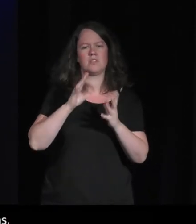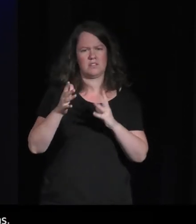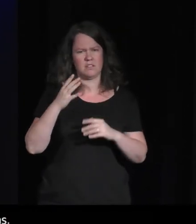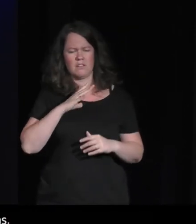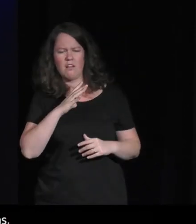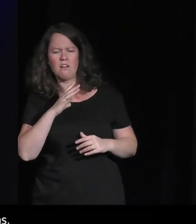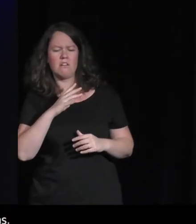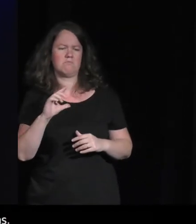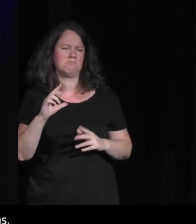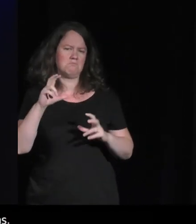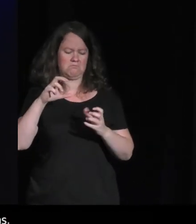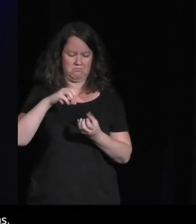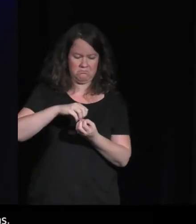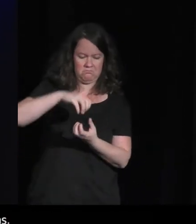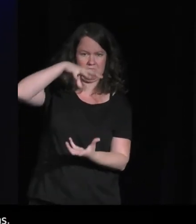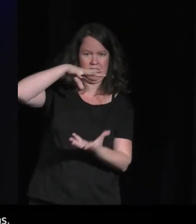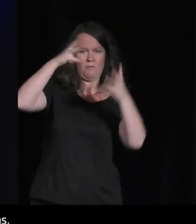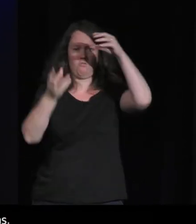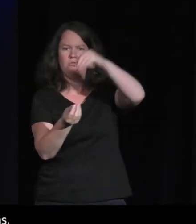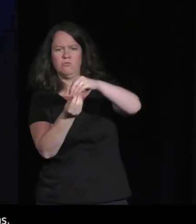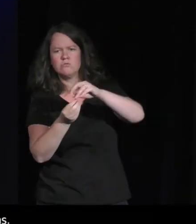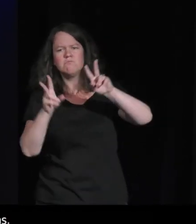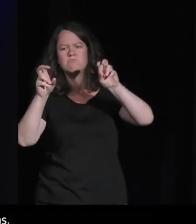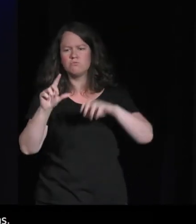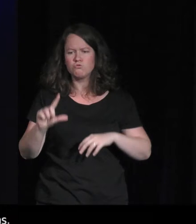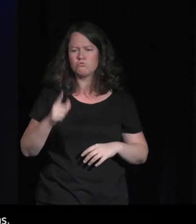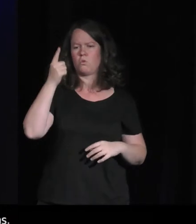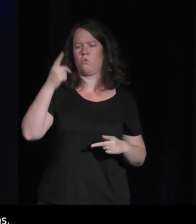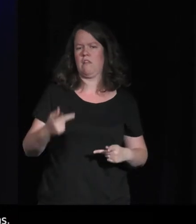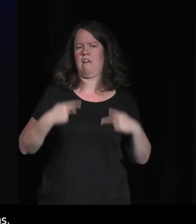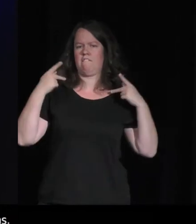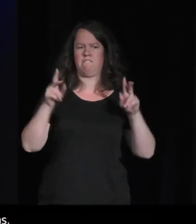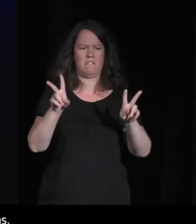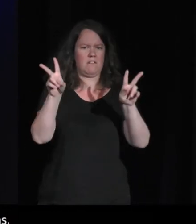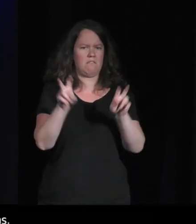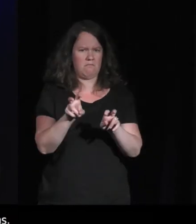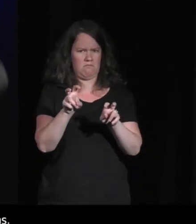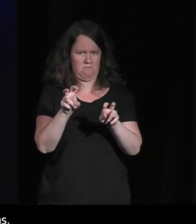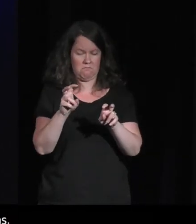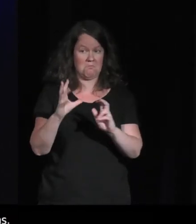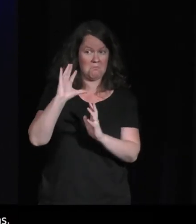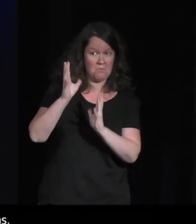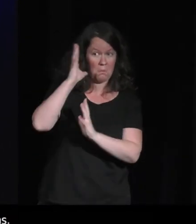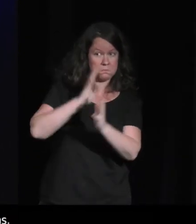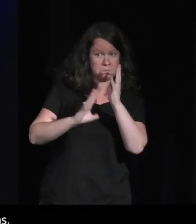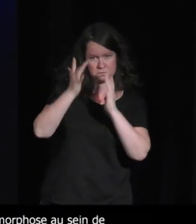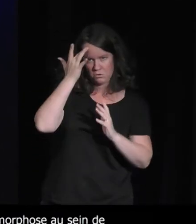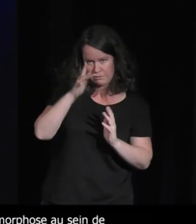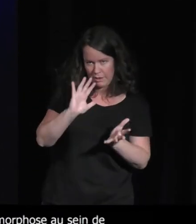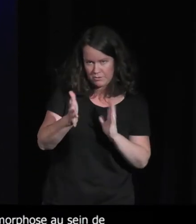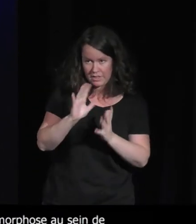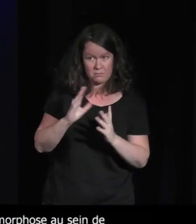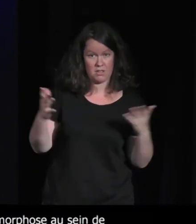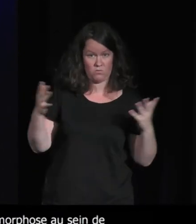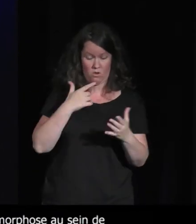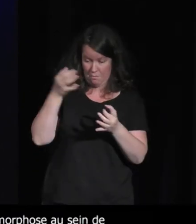l'existence mais donc un des métavers les plus anciens qui offre notamment la possibilité de totalement personnaliser